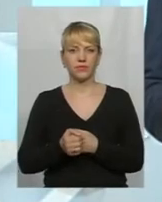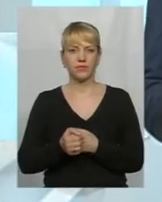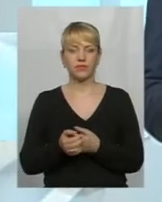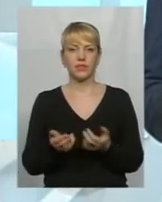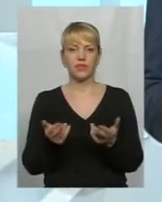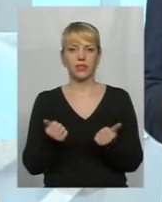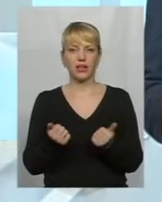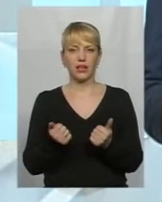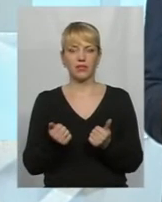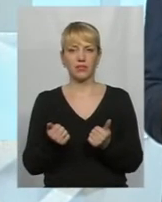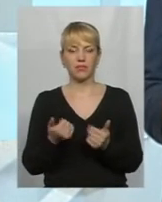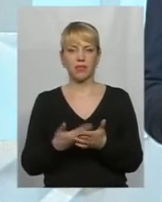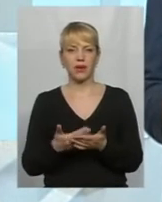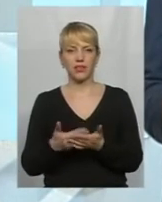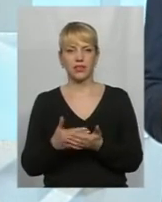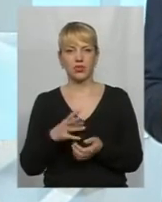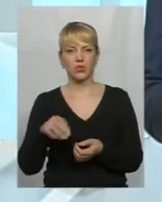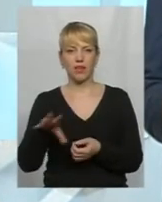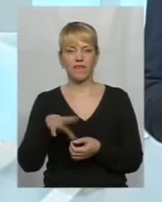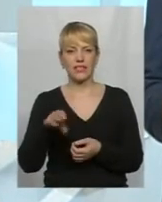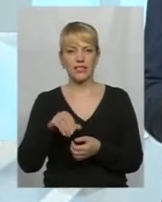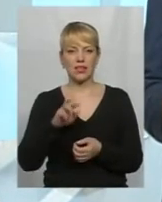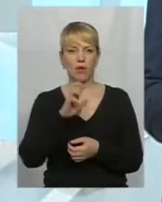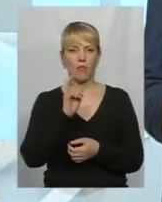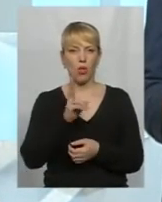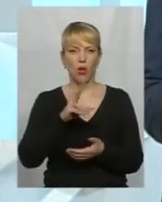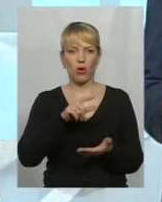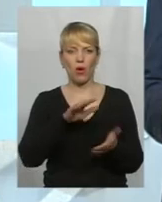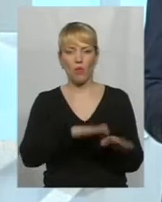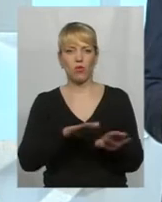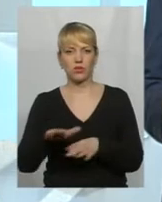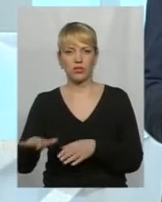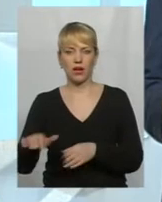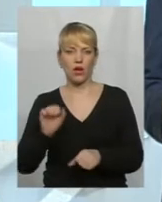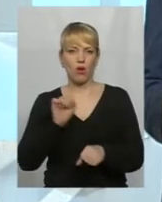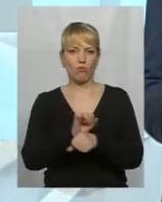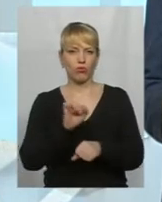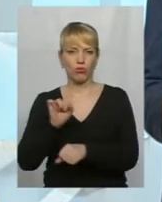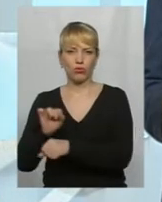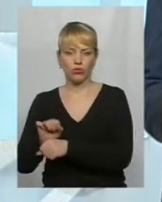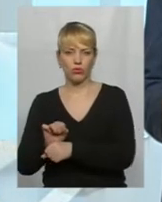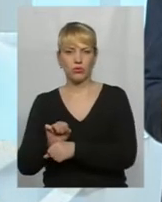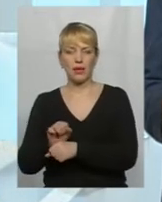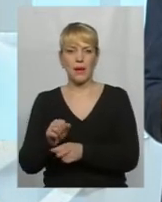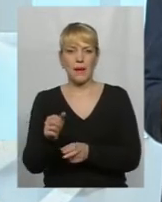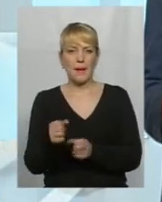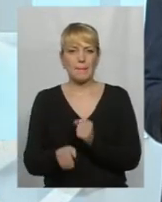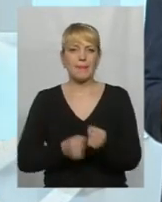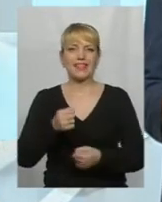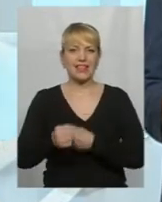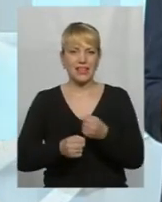Так, практично на всіх мостах блокують під'їзд наших людей,